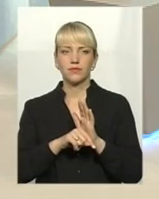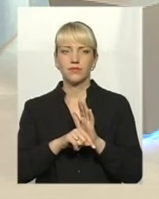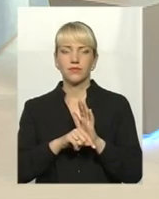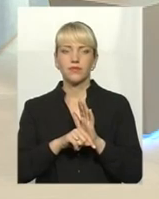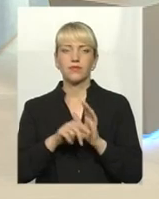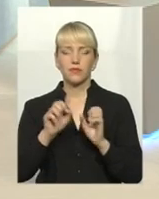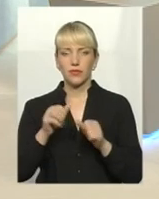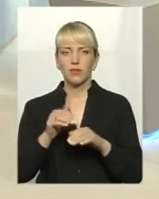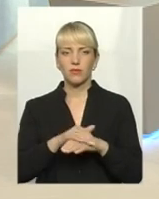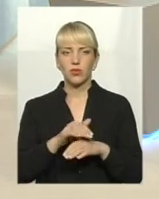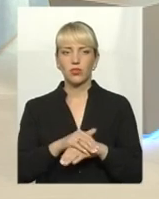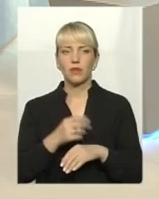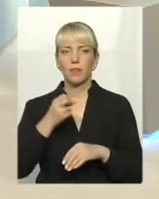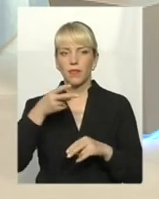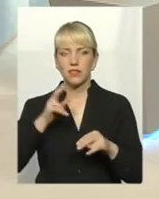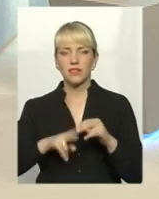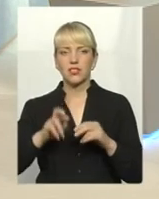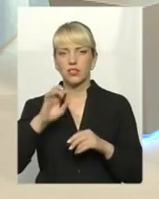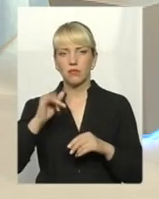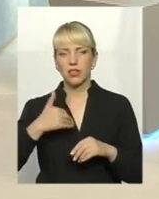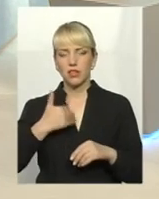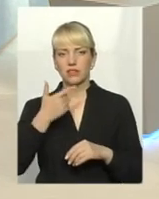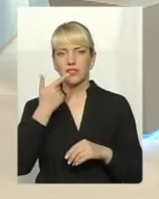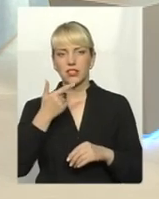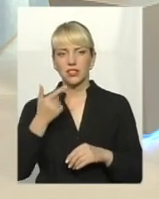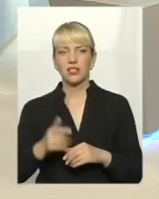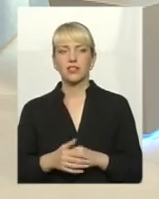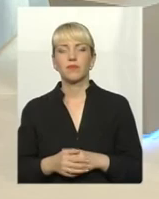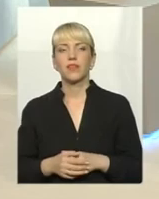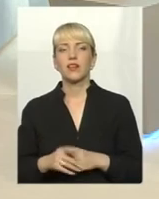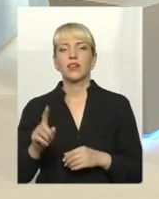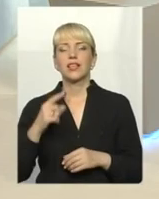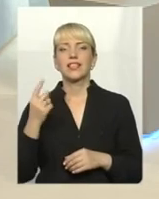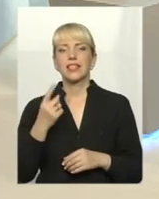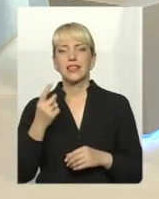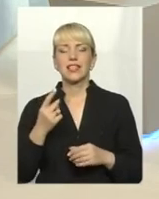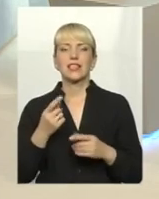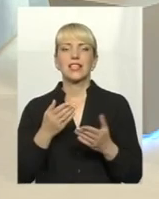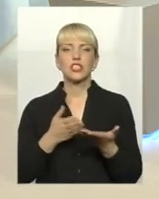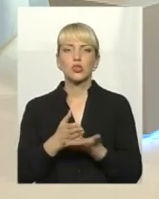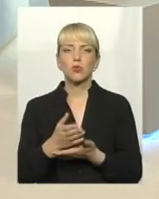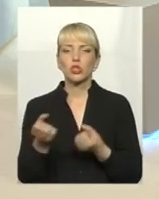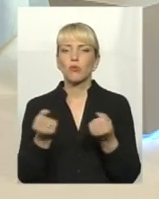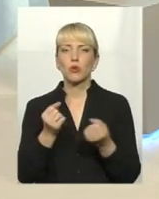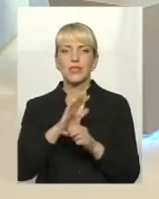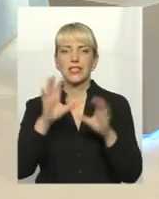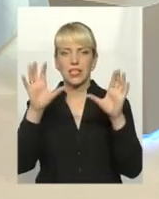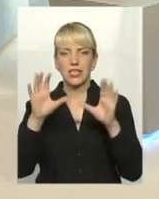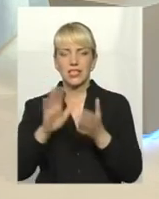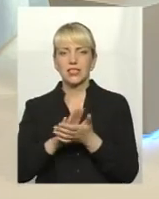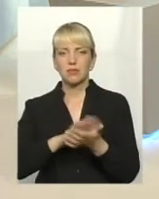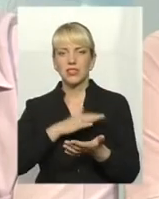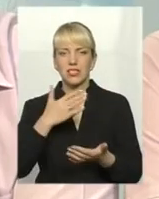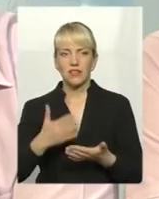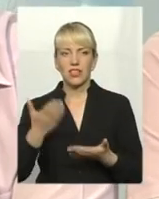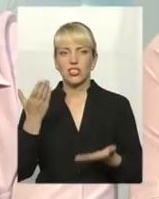Тоді я завершено, я все-таки хотів би сказати, що єдиний спосіб боротьби з несанкціональними зболищами, це